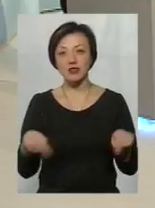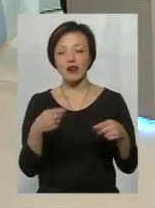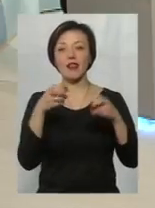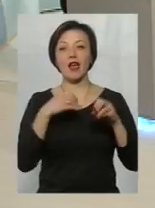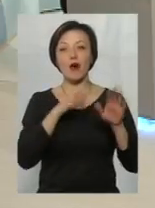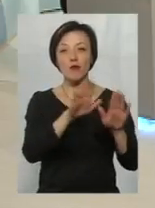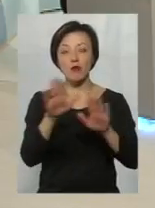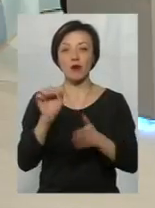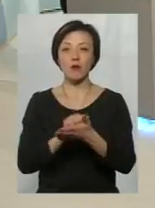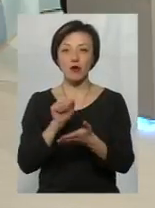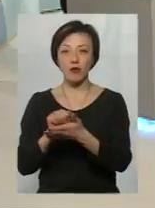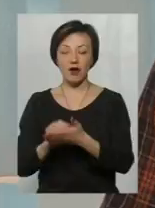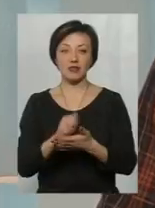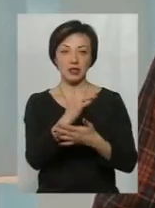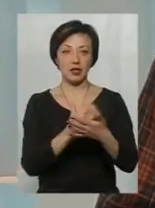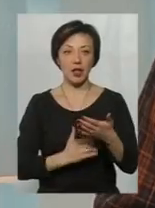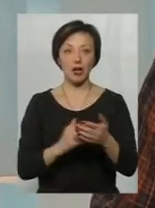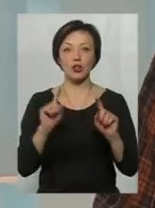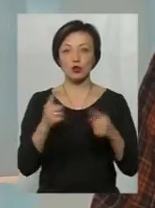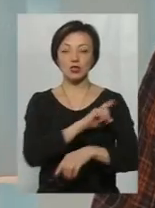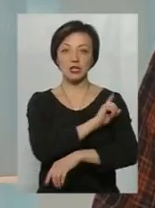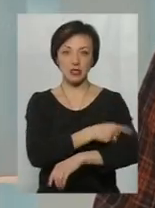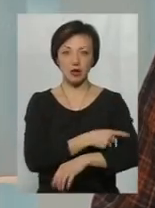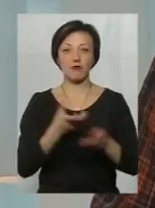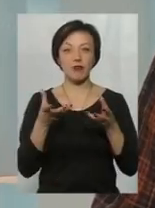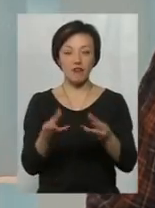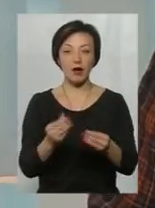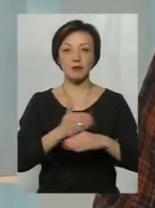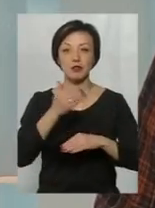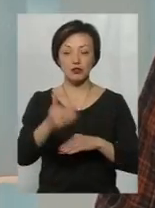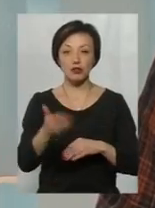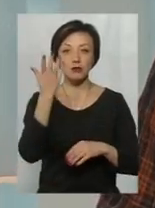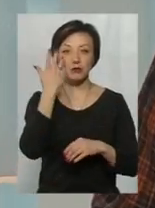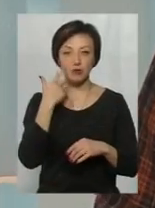де я публікувався і так далі. Що дуже сильно так само впливає пізніше,